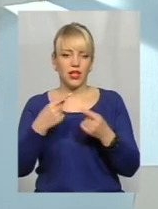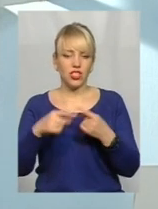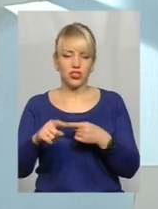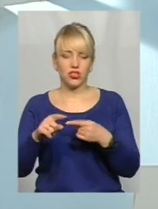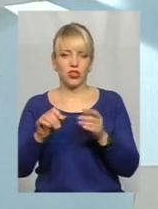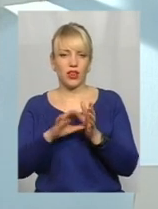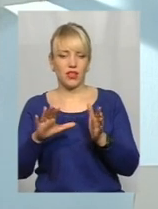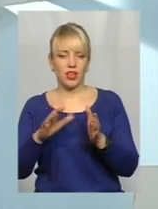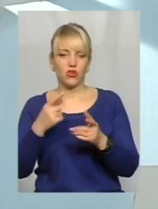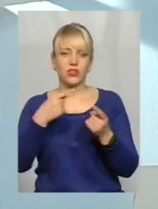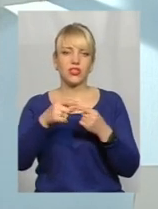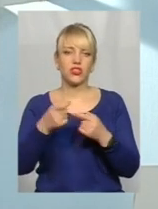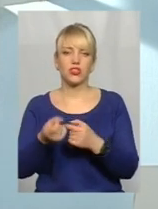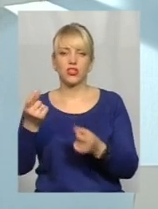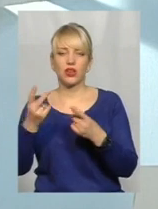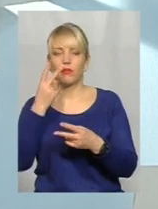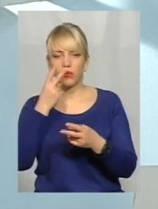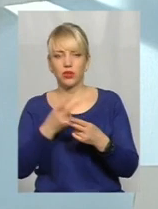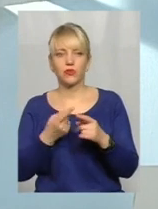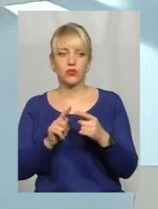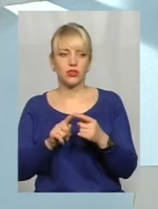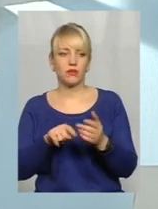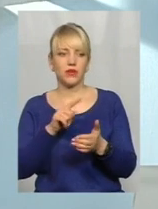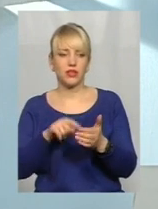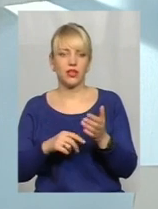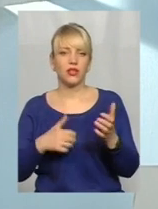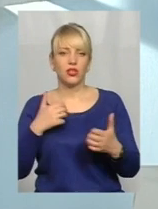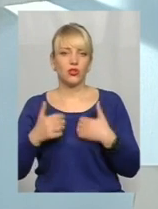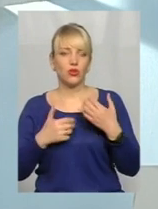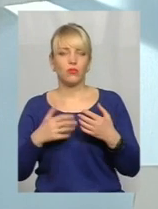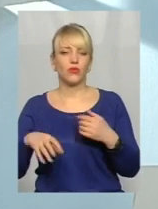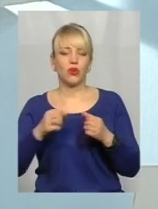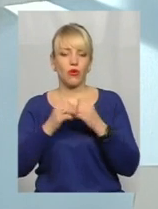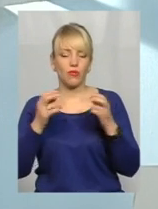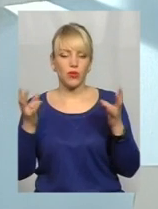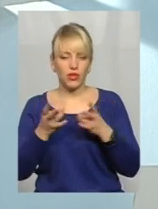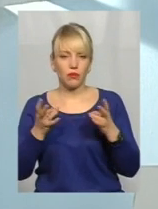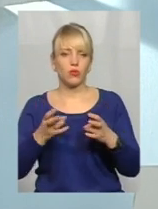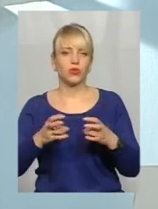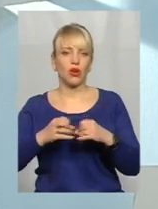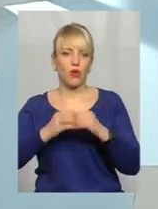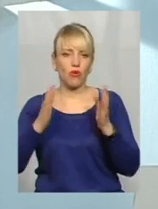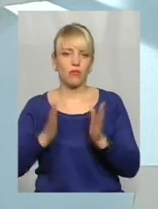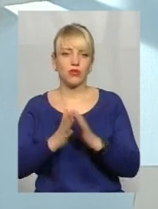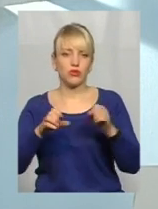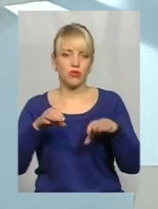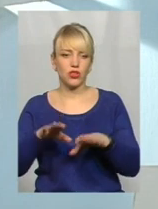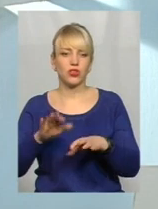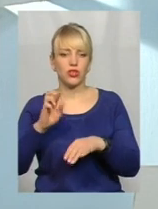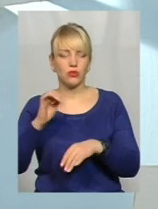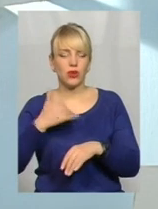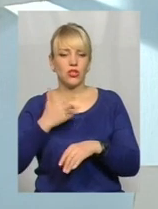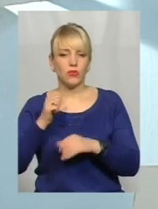інших джерел, побачимо. Проте дійсно це питання потребує комплексного такого рішення. І я хотів би, щоб кожен слухач